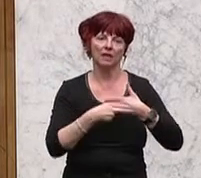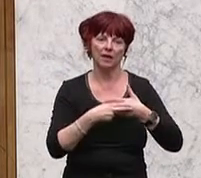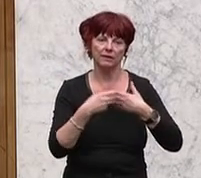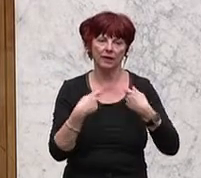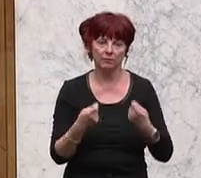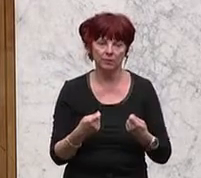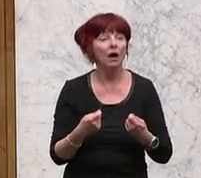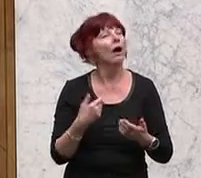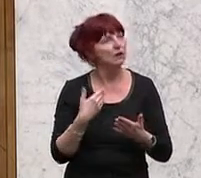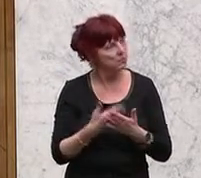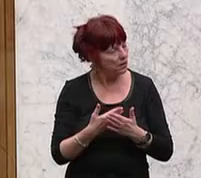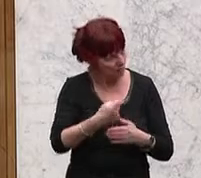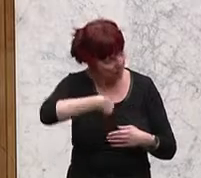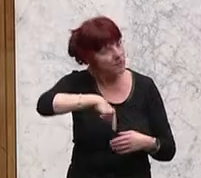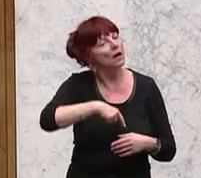ist gut, so daher stimmen wir zu.